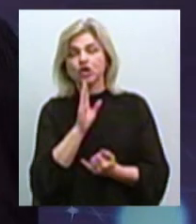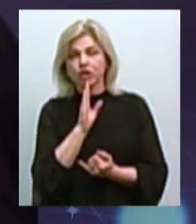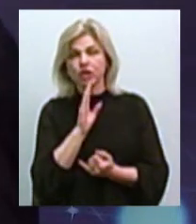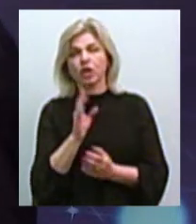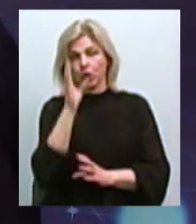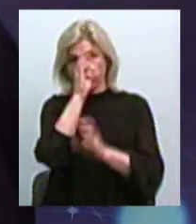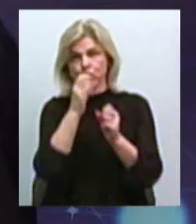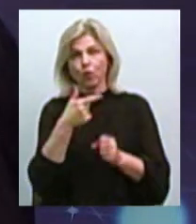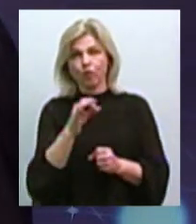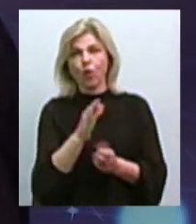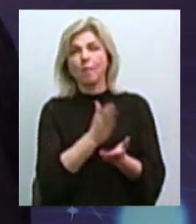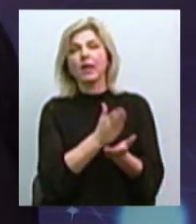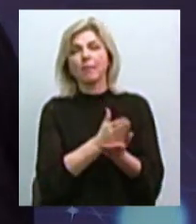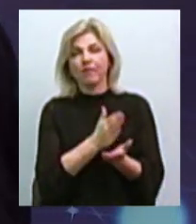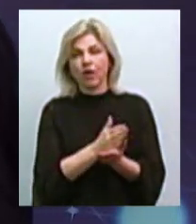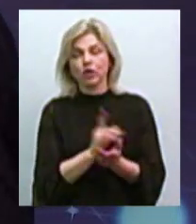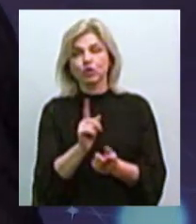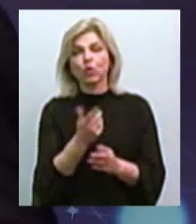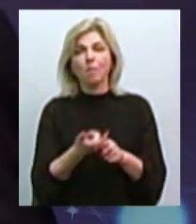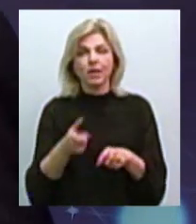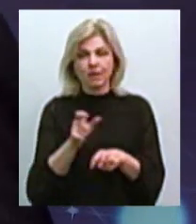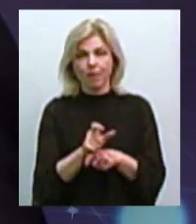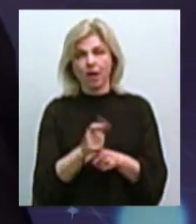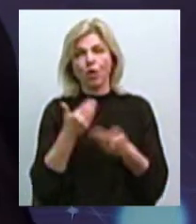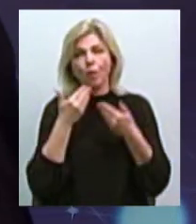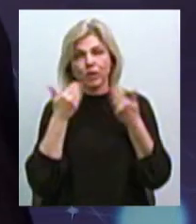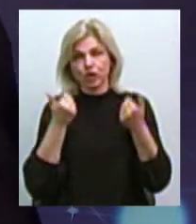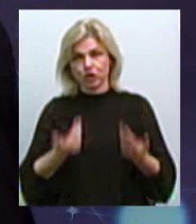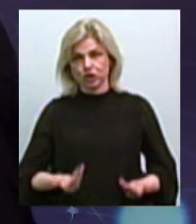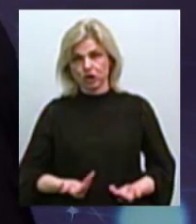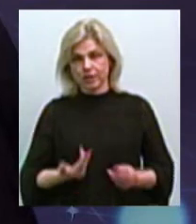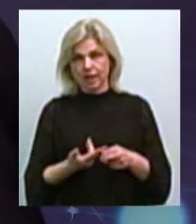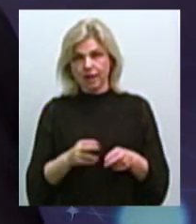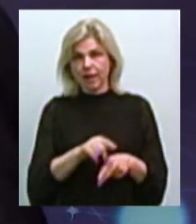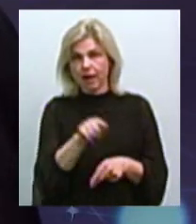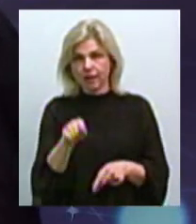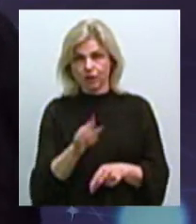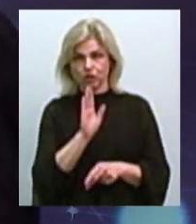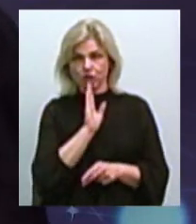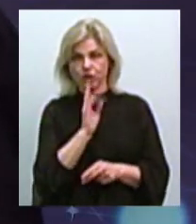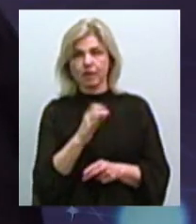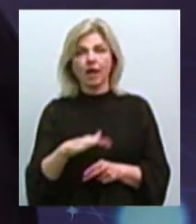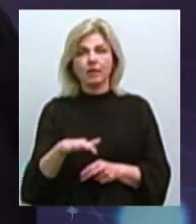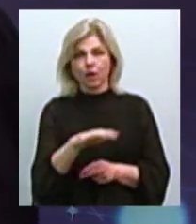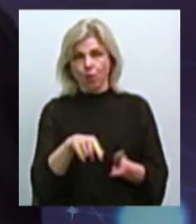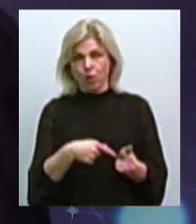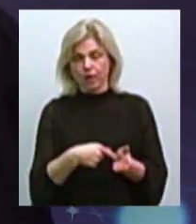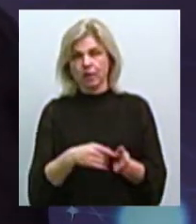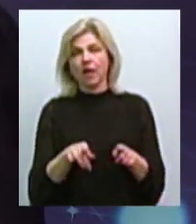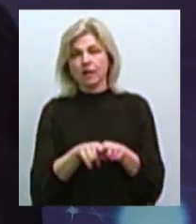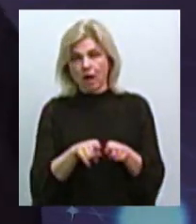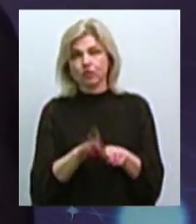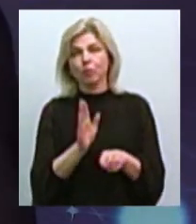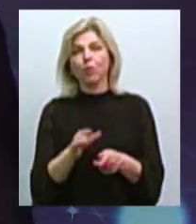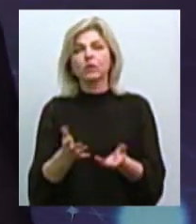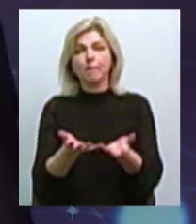максимально облегчит жизнь цих жінчин на території міста. І так само будемо принимати